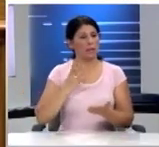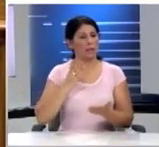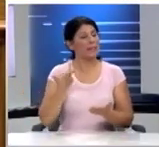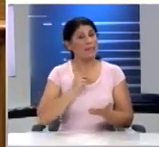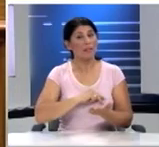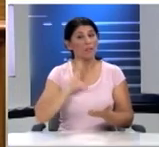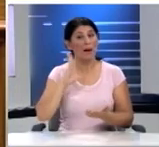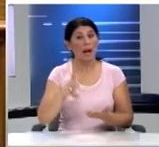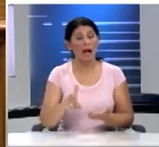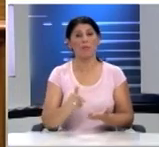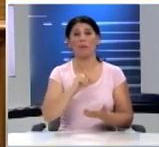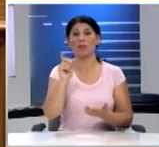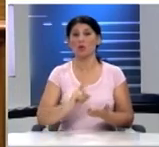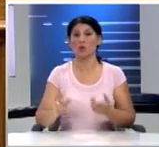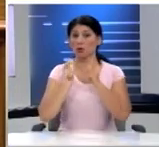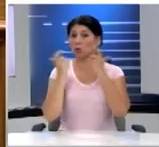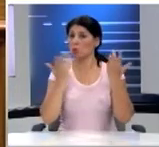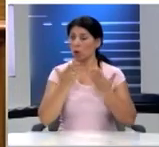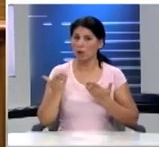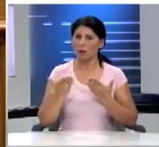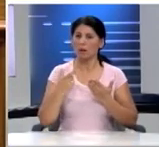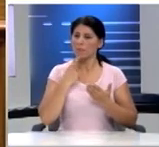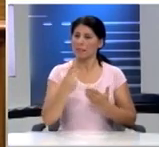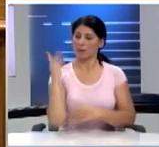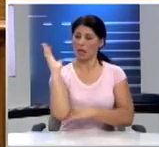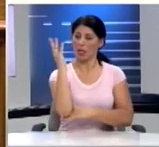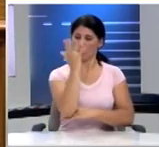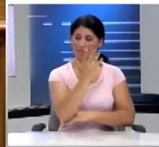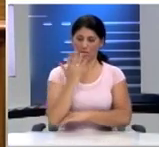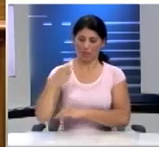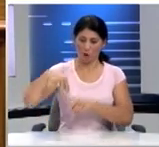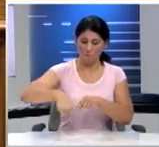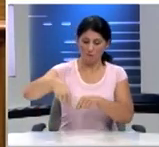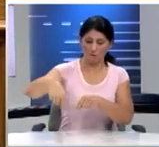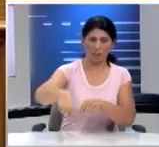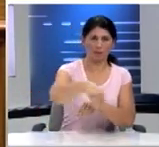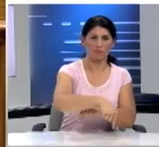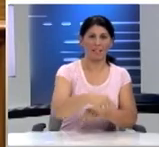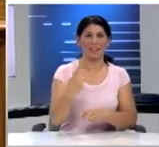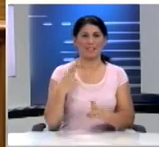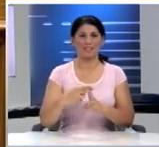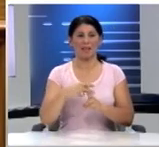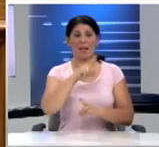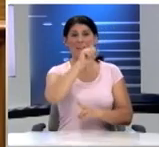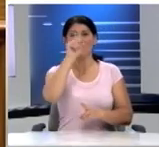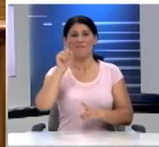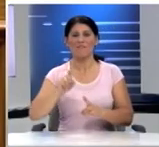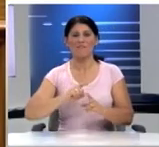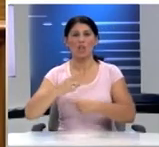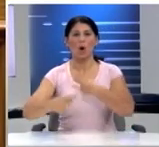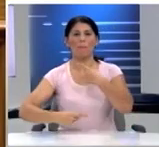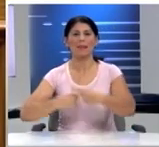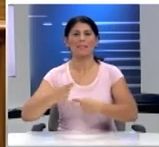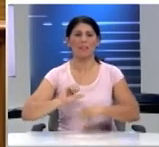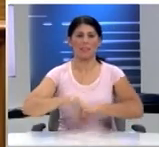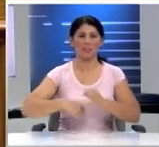σχολικής μονάδος Μιλήσατε για τη δεντροφύταυση Αλλά βάλετε ένα σημαντικό επίθετο τις βιωματικές δράσεις